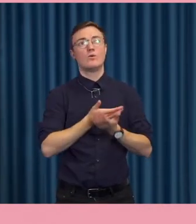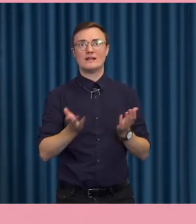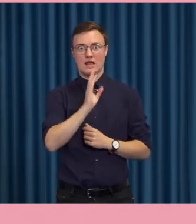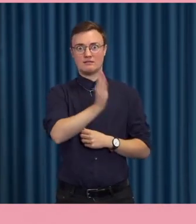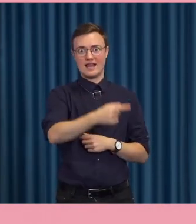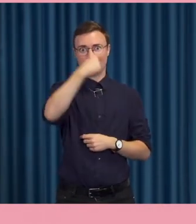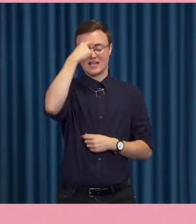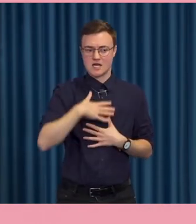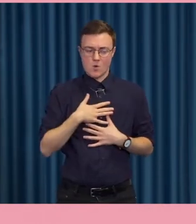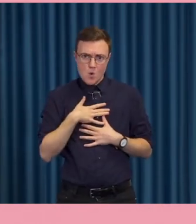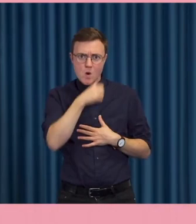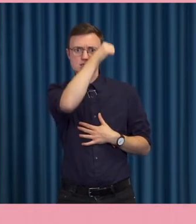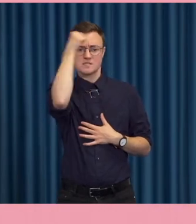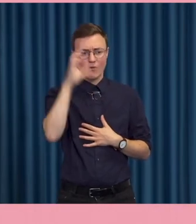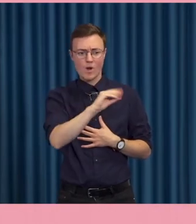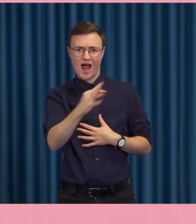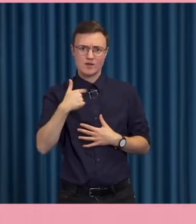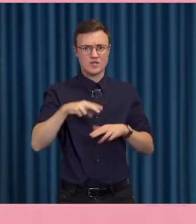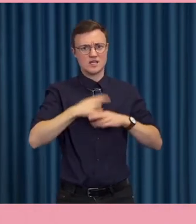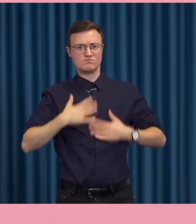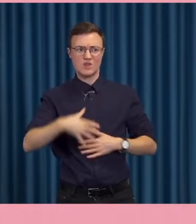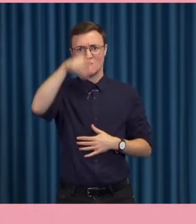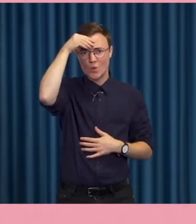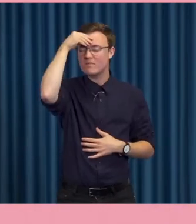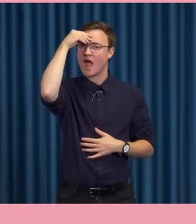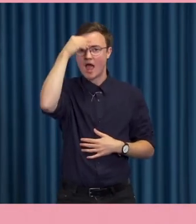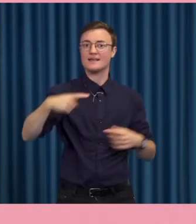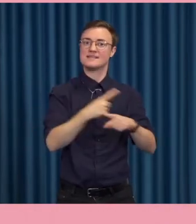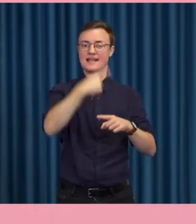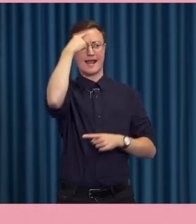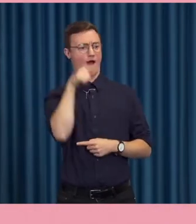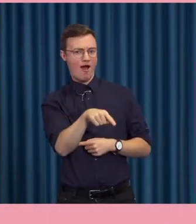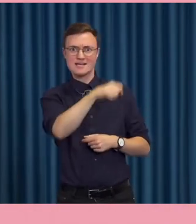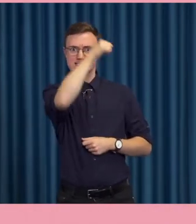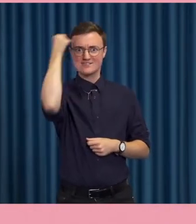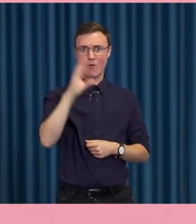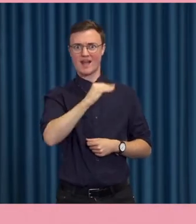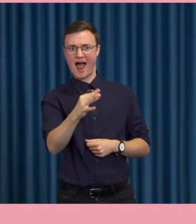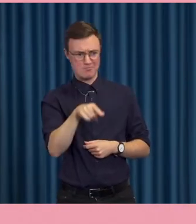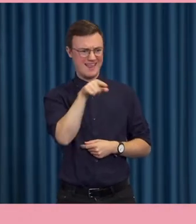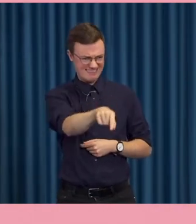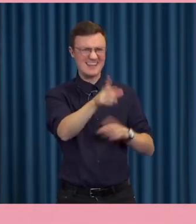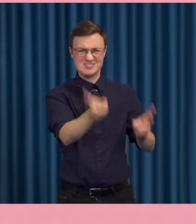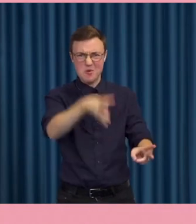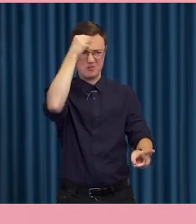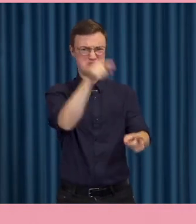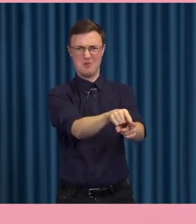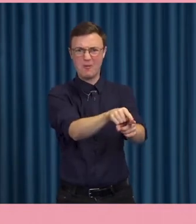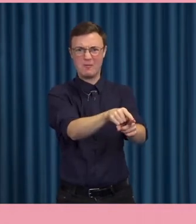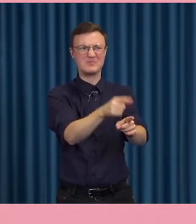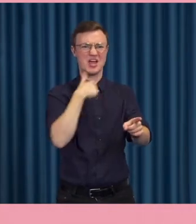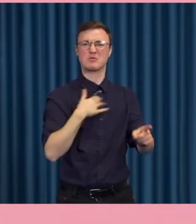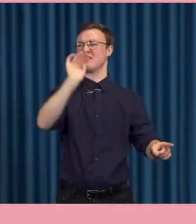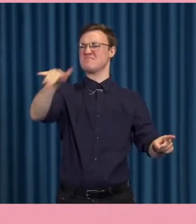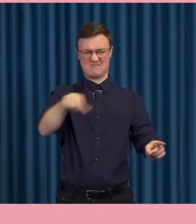direkta åh vilken svår app vad dum jag är utan tänker så här åh vilken svår app vad dum den är vem ska jag berätta det här